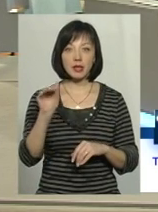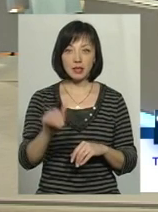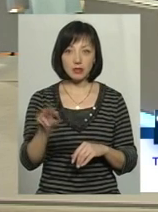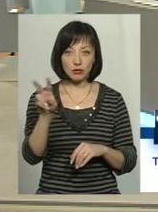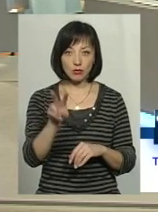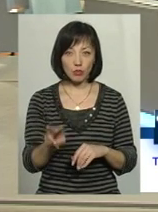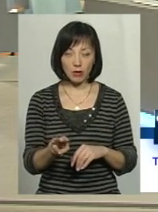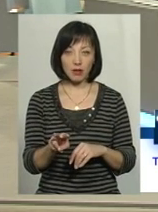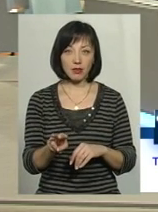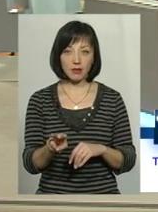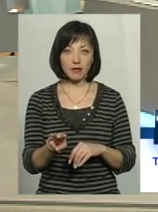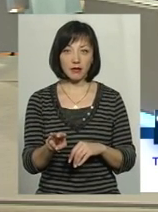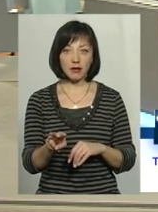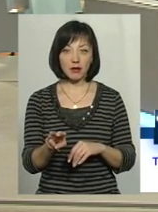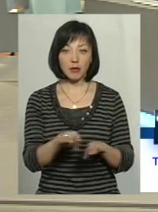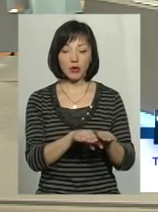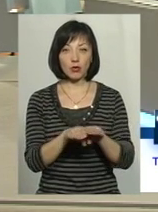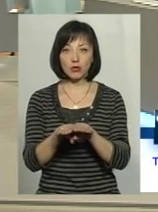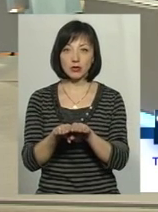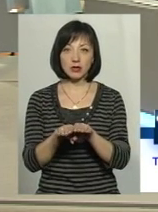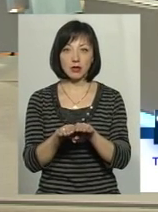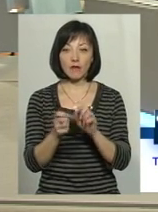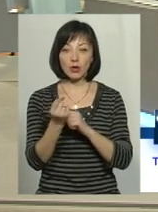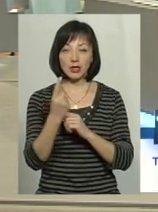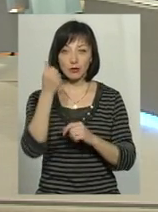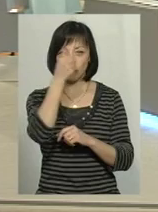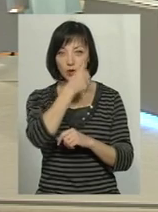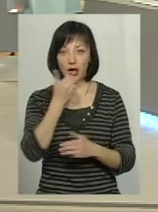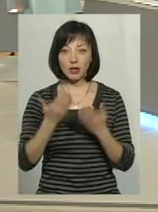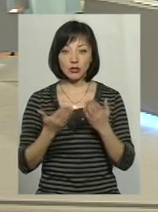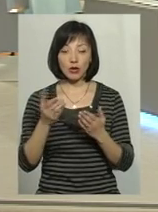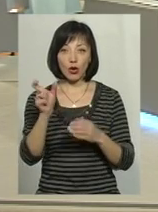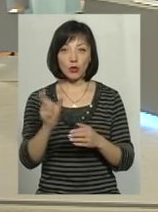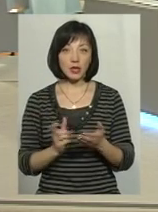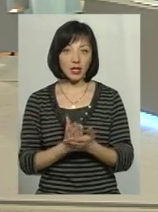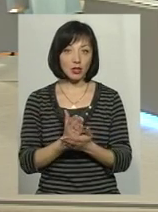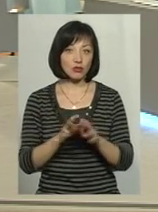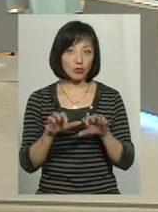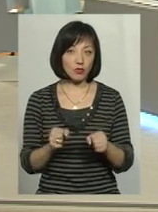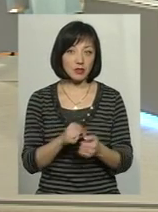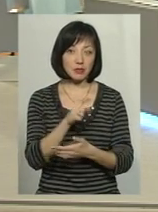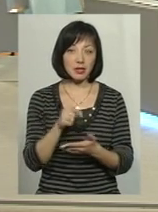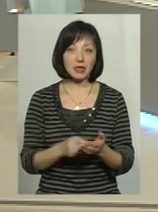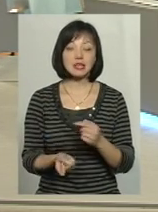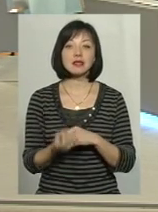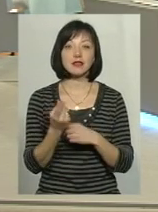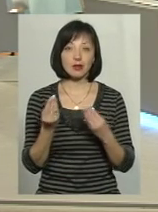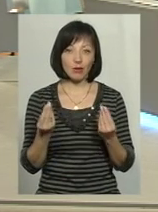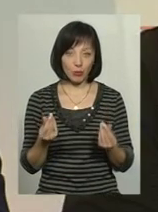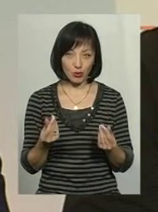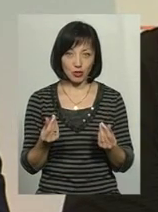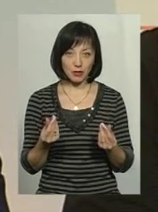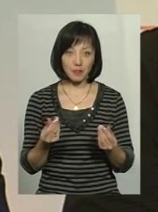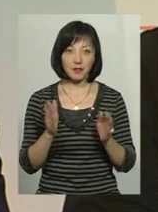доларів. При курсі, от в одинадцятому році. Якщо ця людина була чиновником, то є запитання, звідки такі кошти.